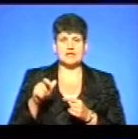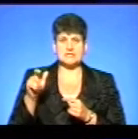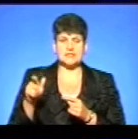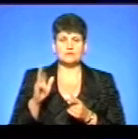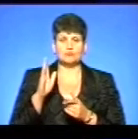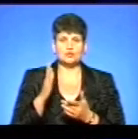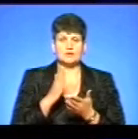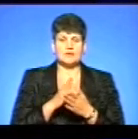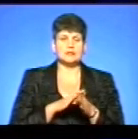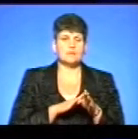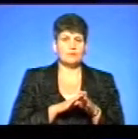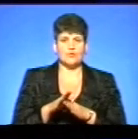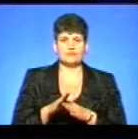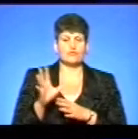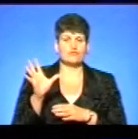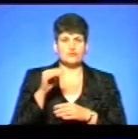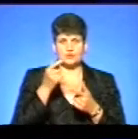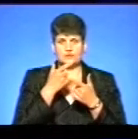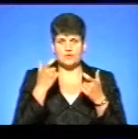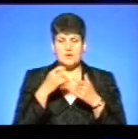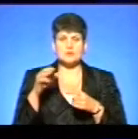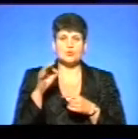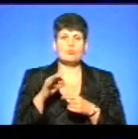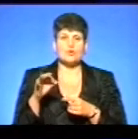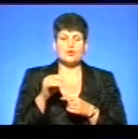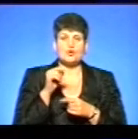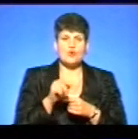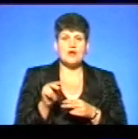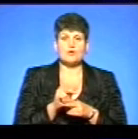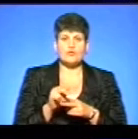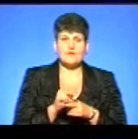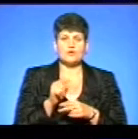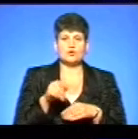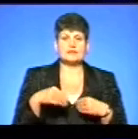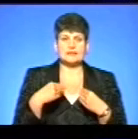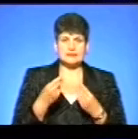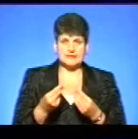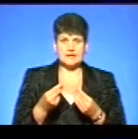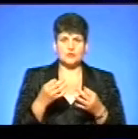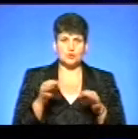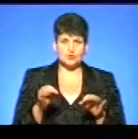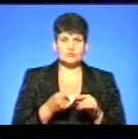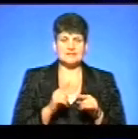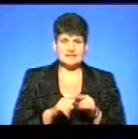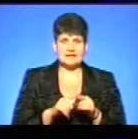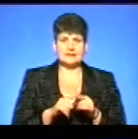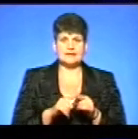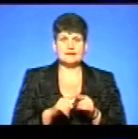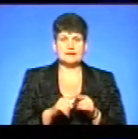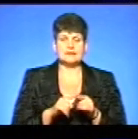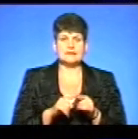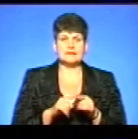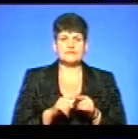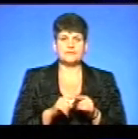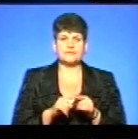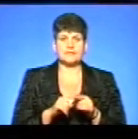повністю, ну, всю інформацію про його лікування, про надання йому послід. До цієї інформації, в кого буде пацієнта